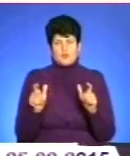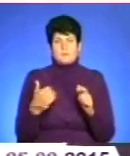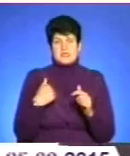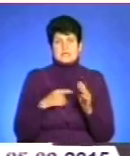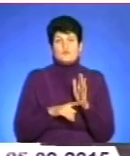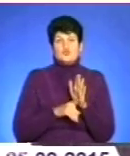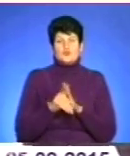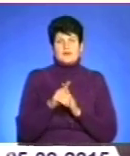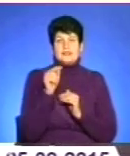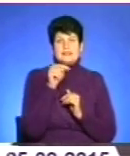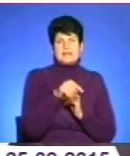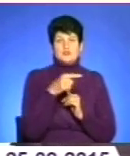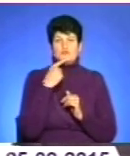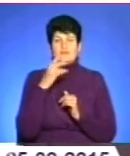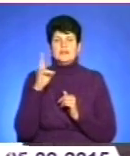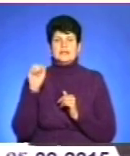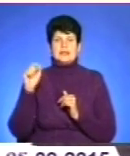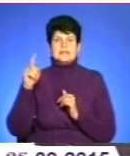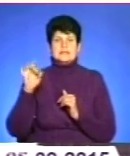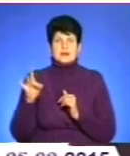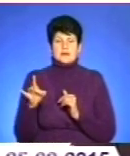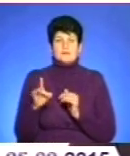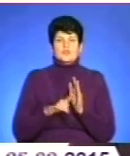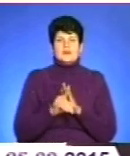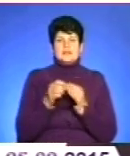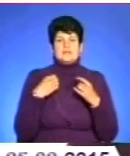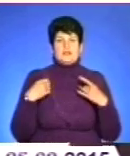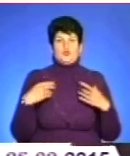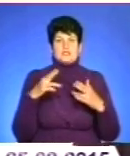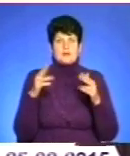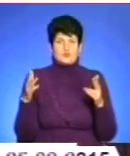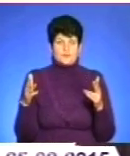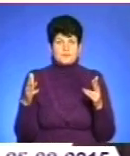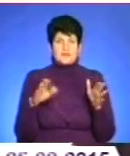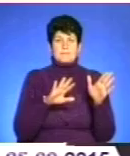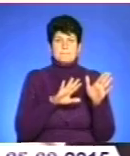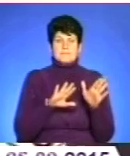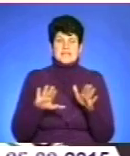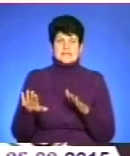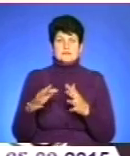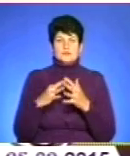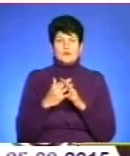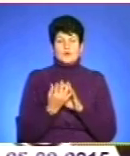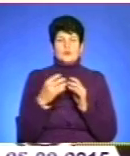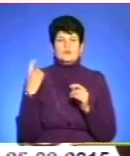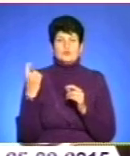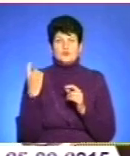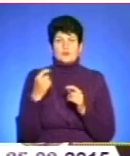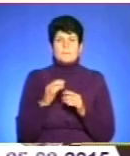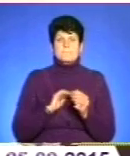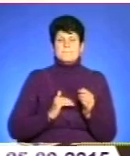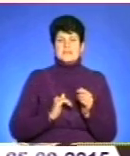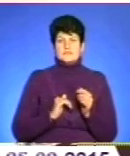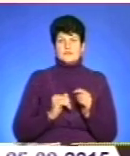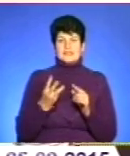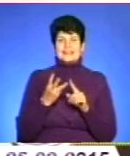що казав Назар, започаткували свято замку. Після аграрного бізнесу, санатежу, після торгівлі, можливо, десь